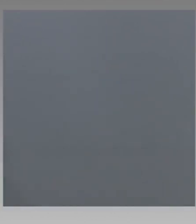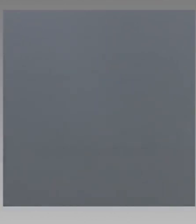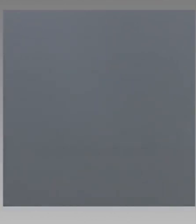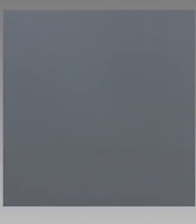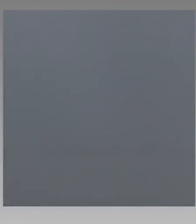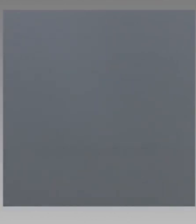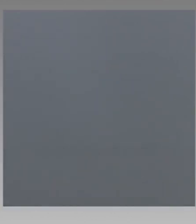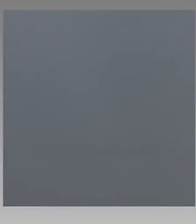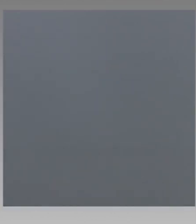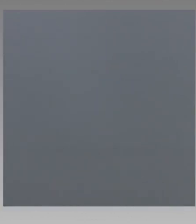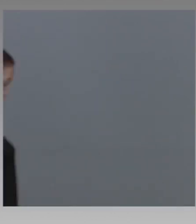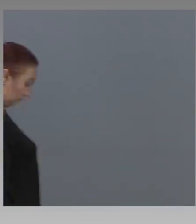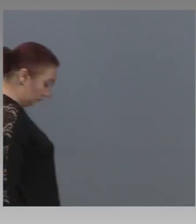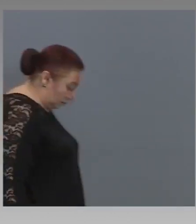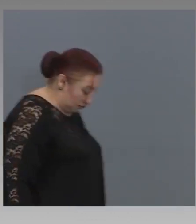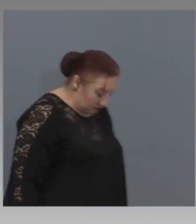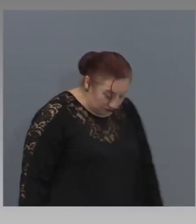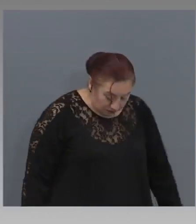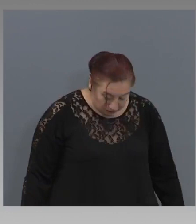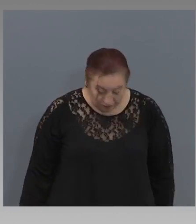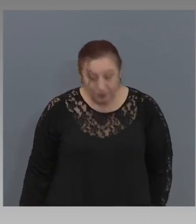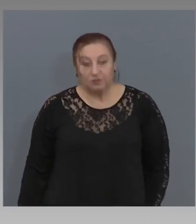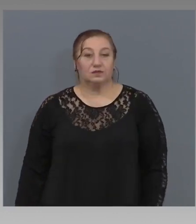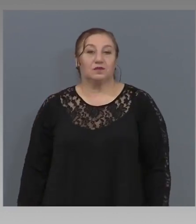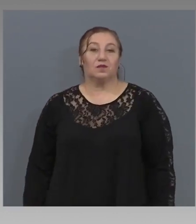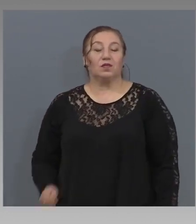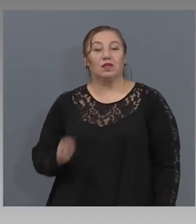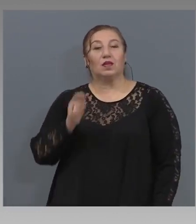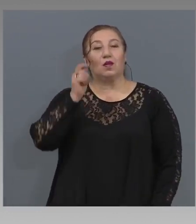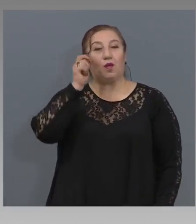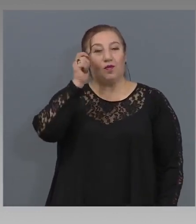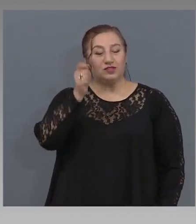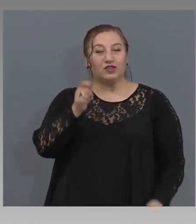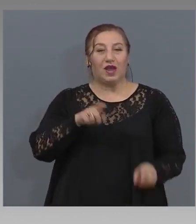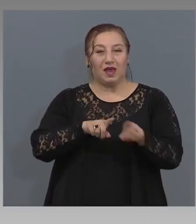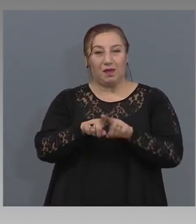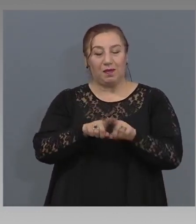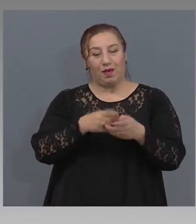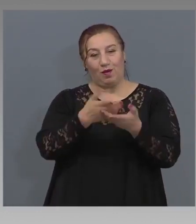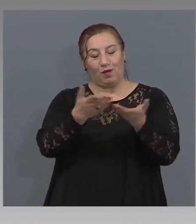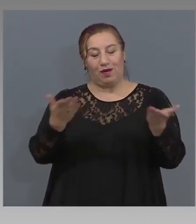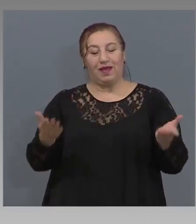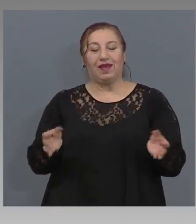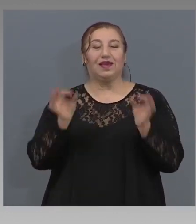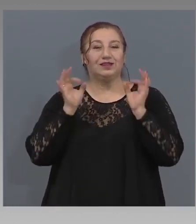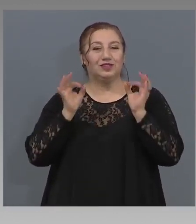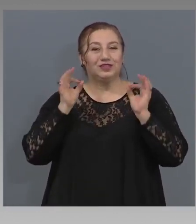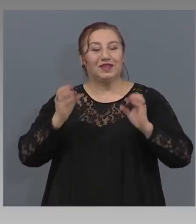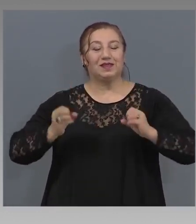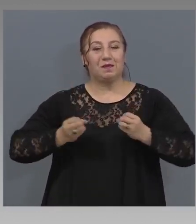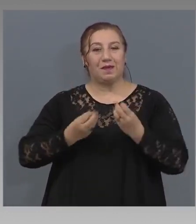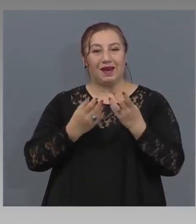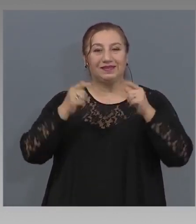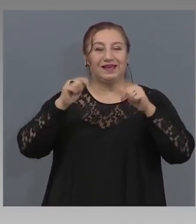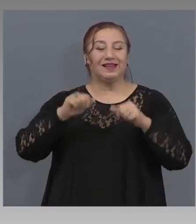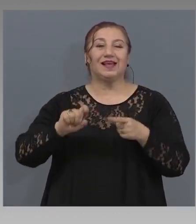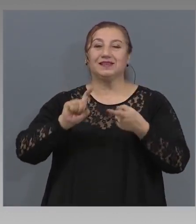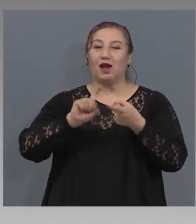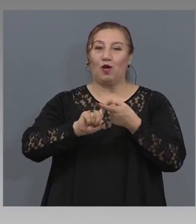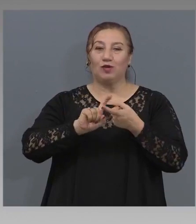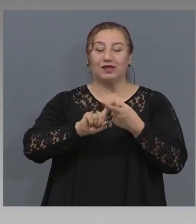Уважаеми колеги, добър ден и от мен. Честит празник днес е св. Константин Елена на всички именици и на всички, които го отбелязват.